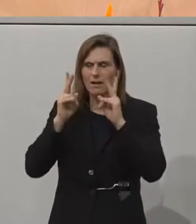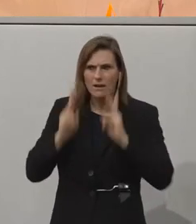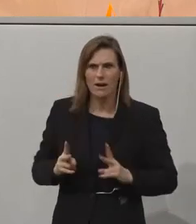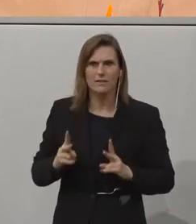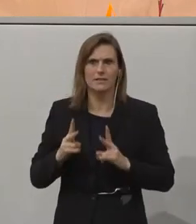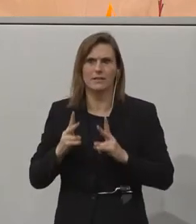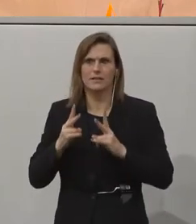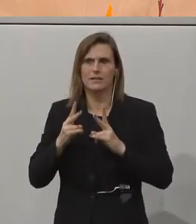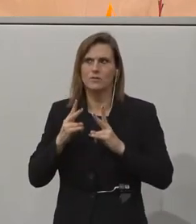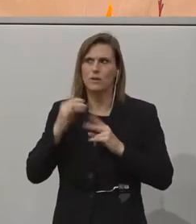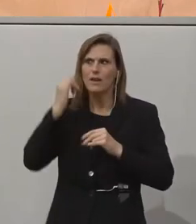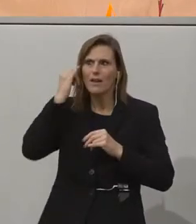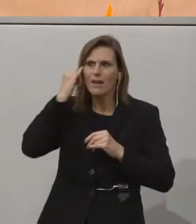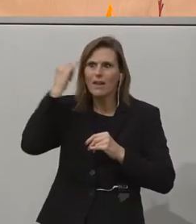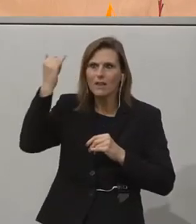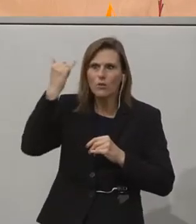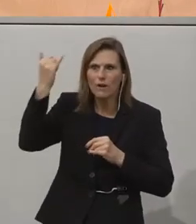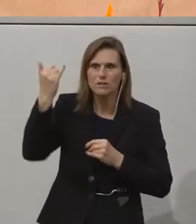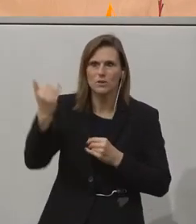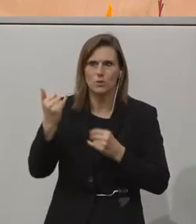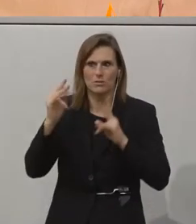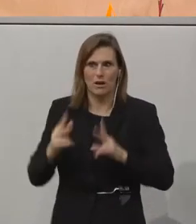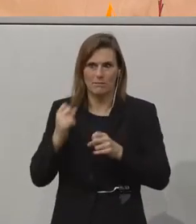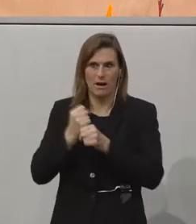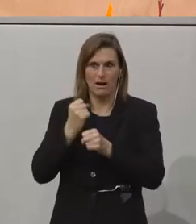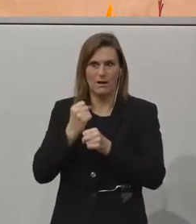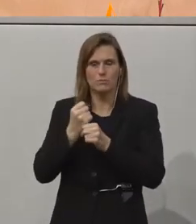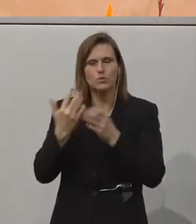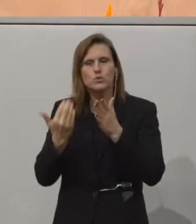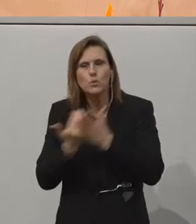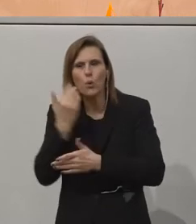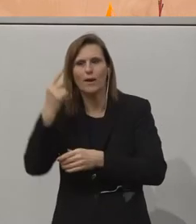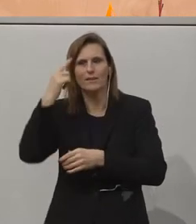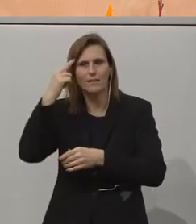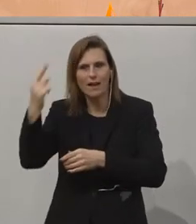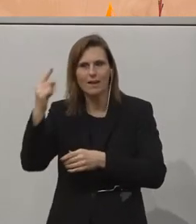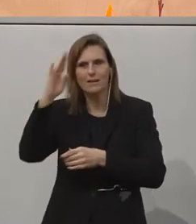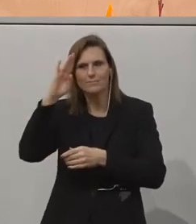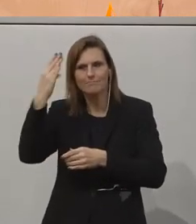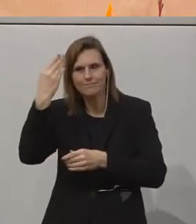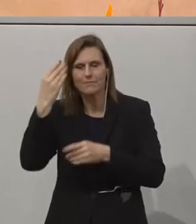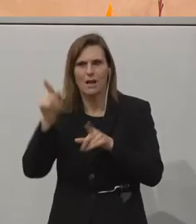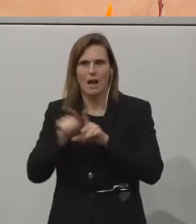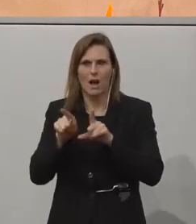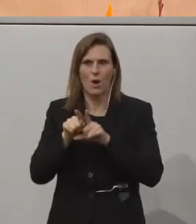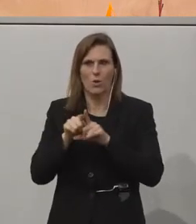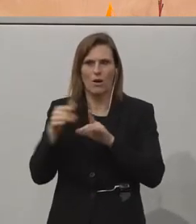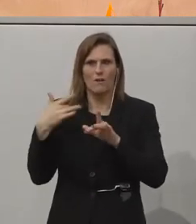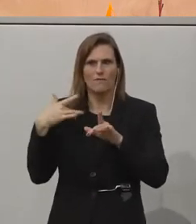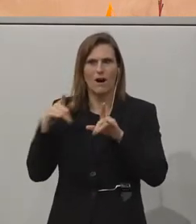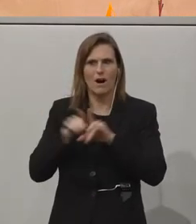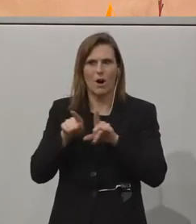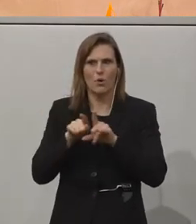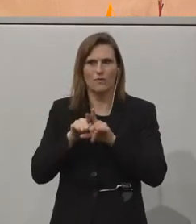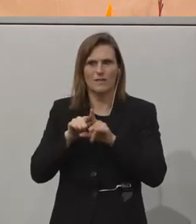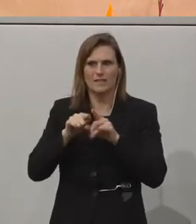Innovationen von sich gehen und das wäre eigentlich ein USP, den